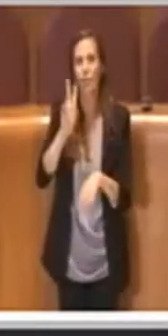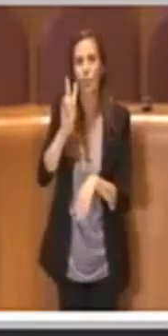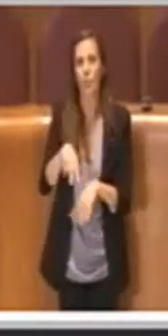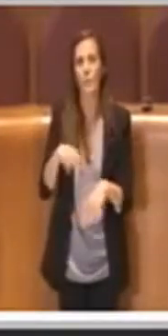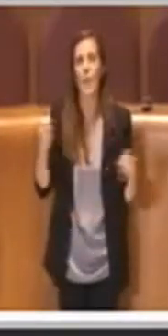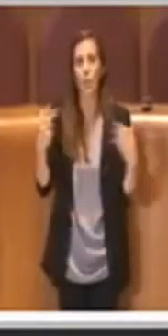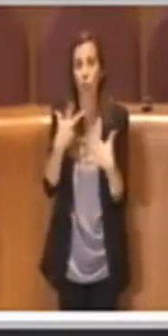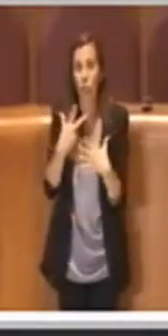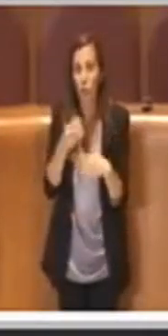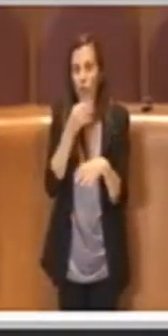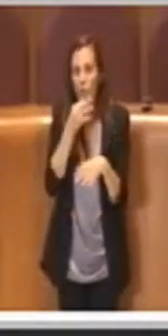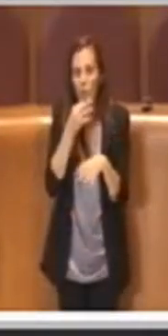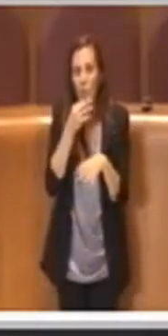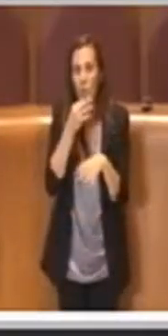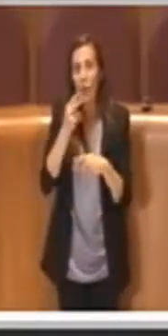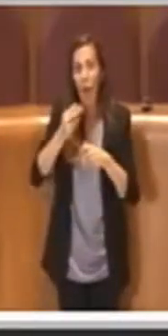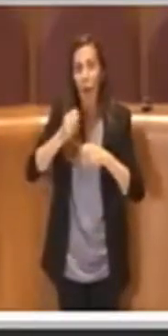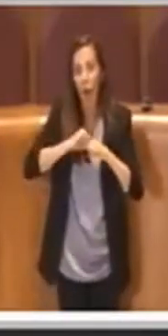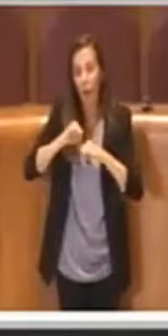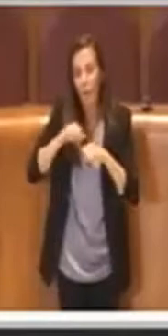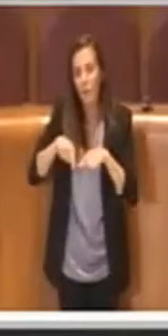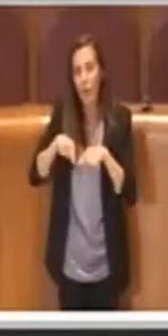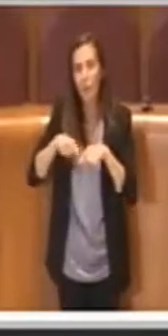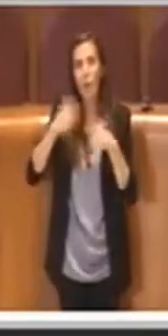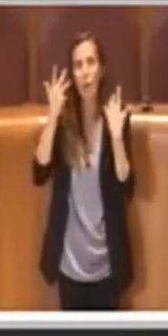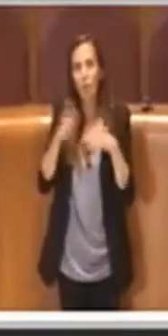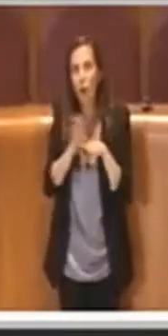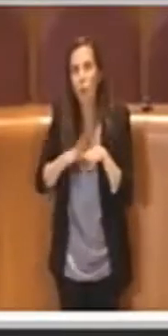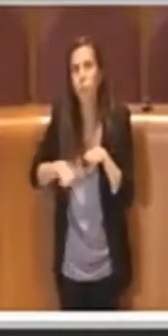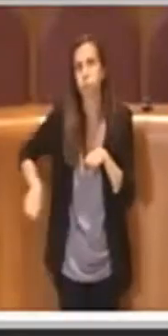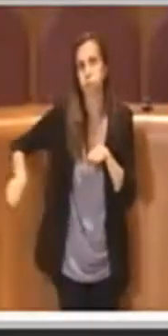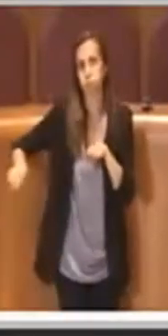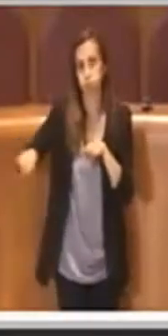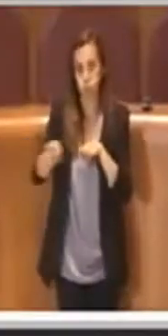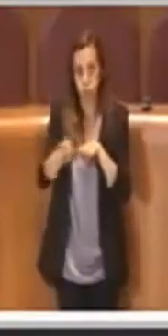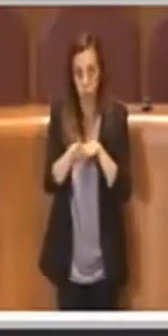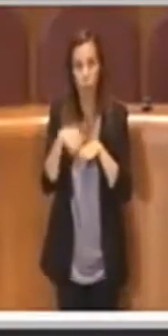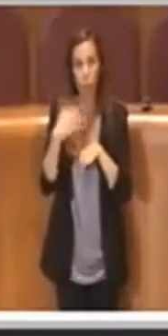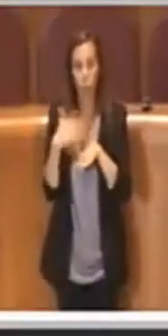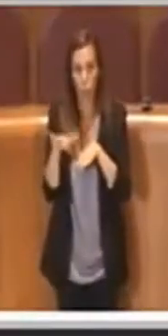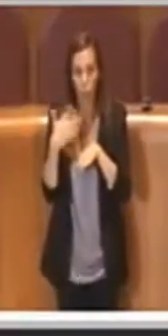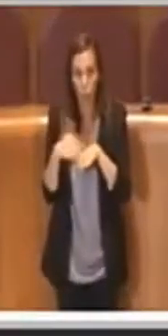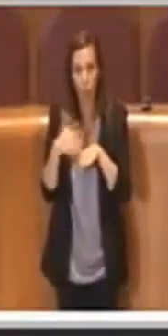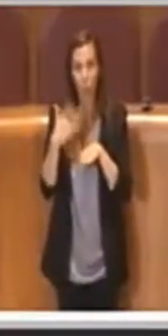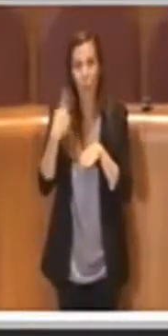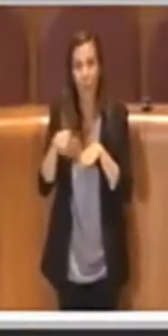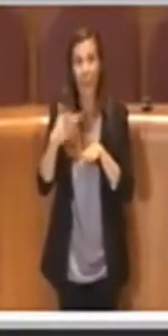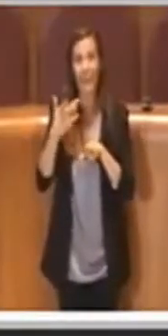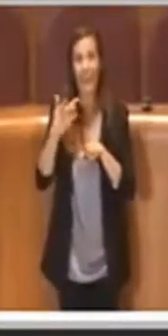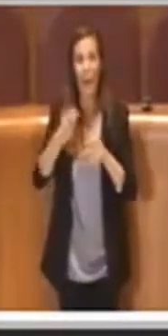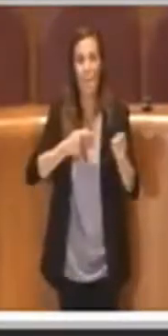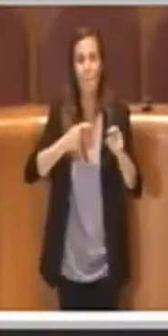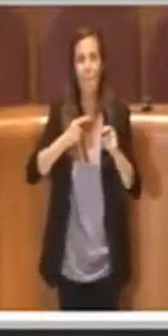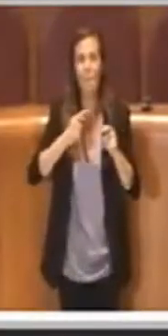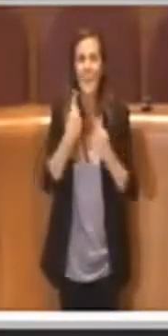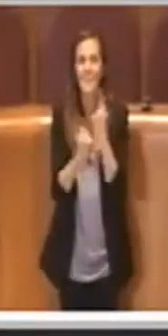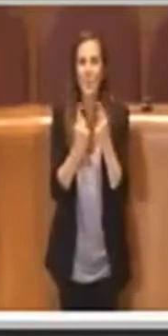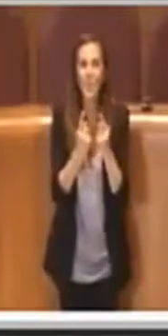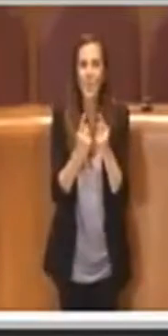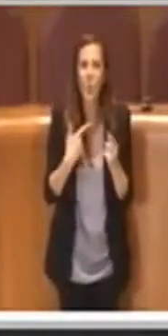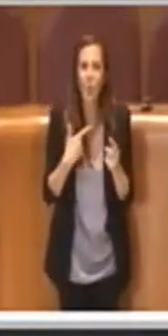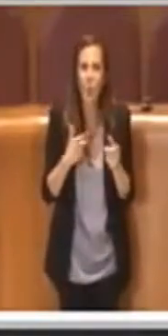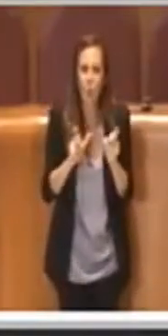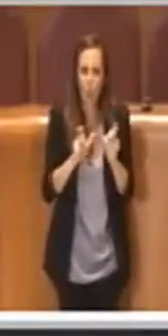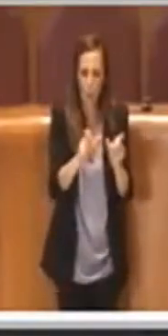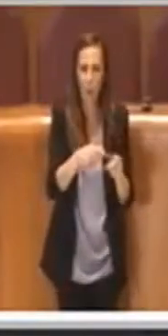si fa un passo avanti con questa amministrazione, con il primo regolamento dei mercati agricoli, identificando i